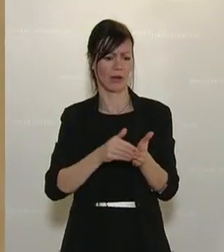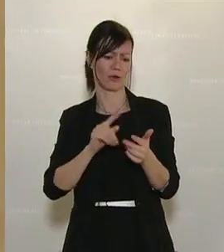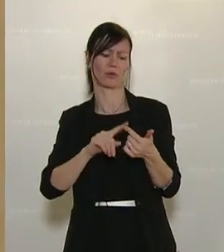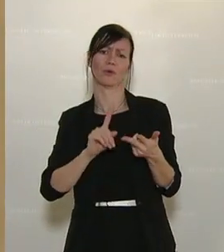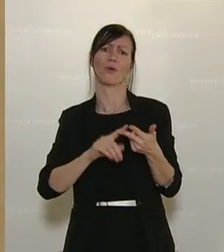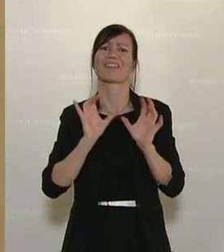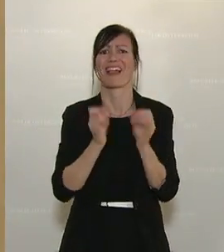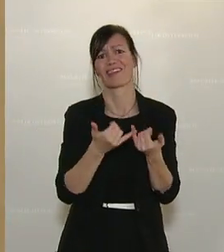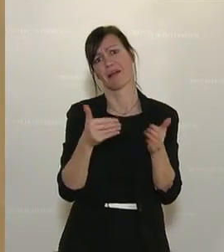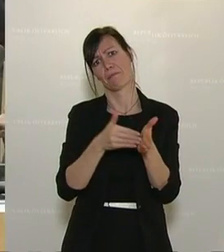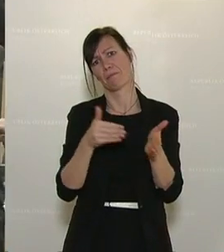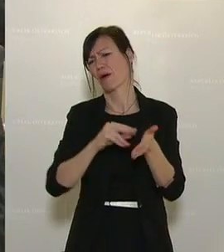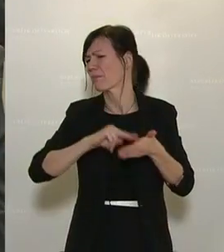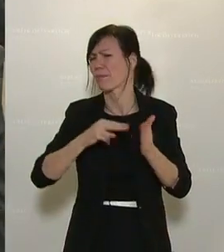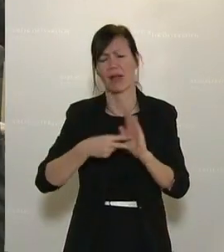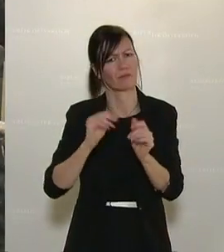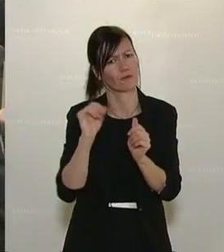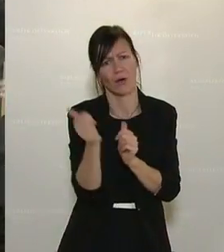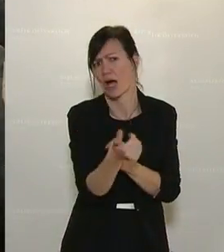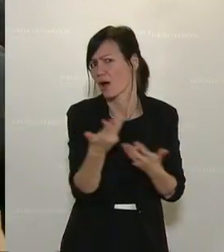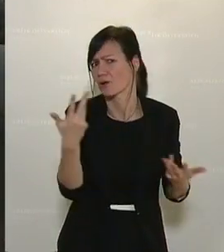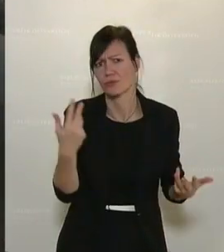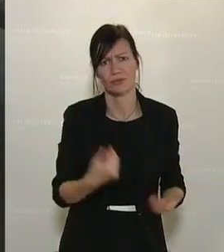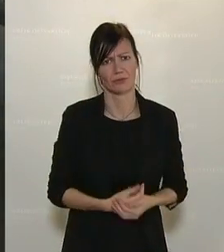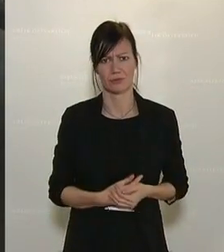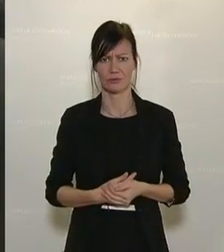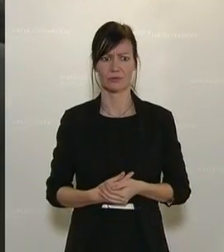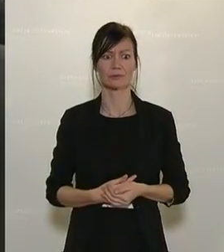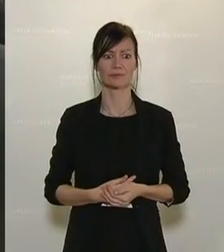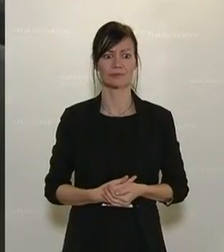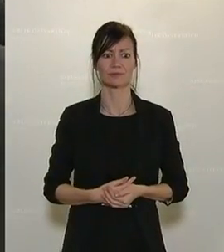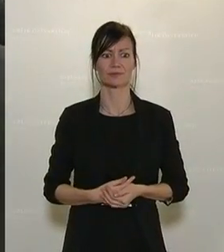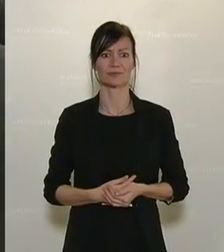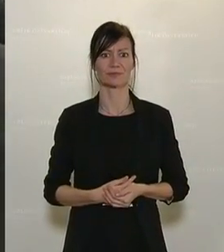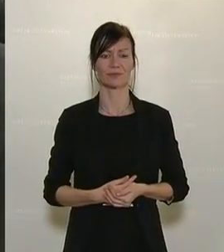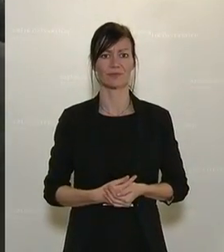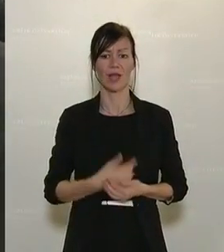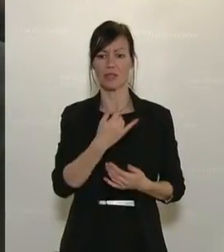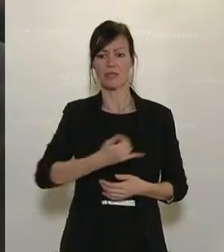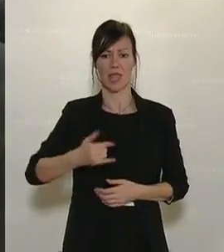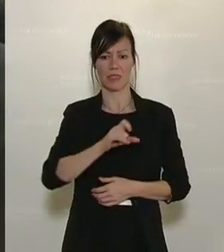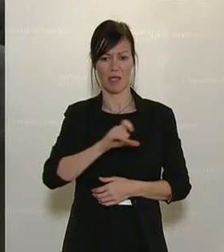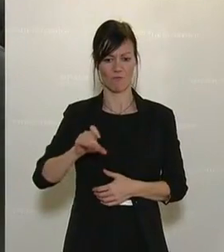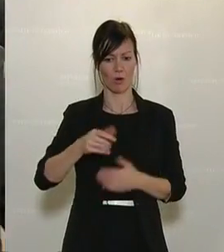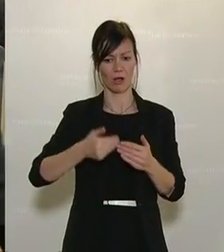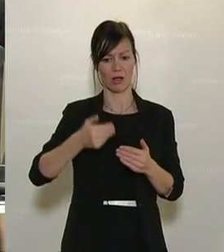sein, dass im Wochentakt schon fast